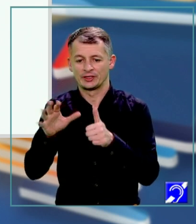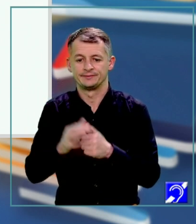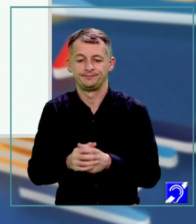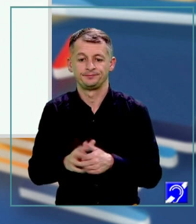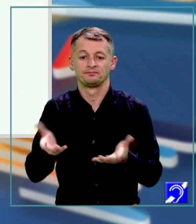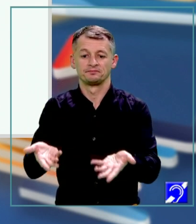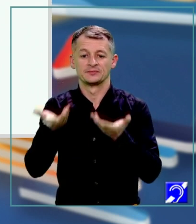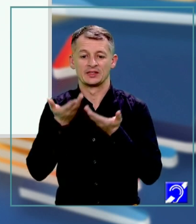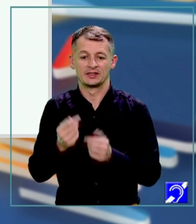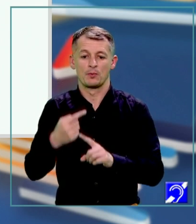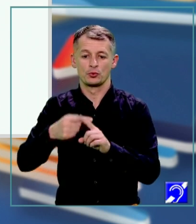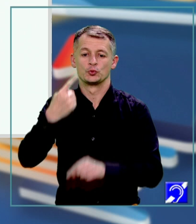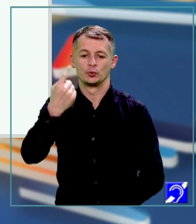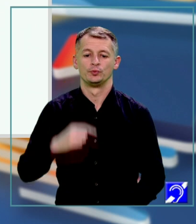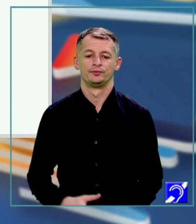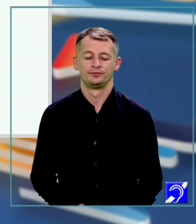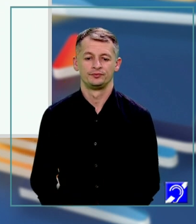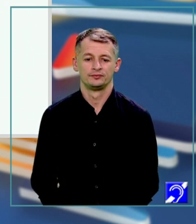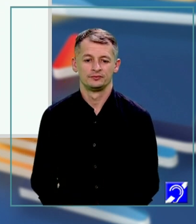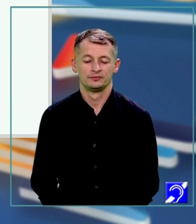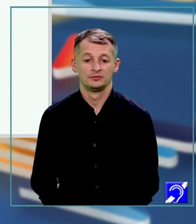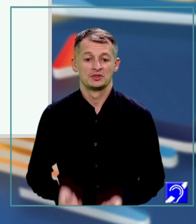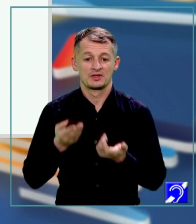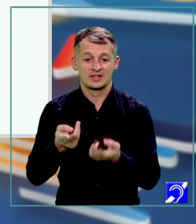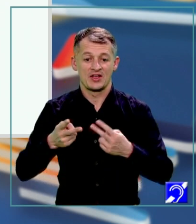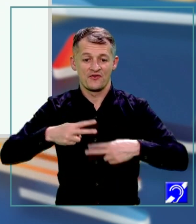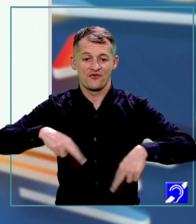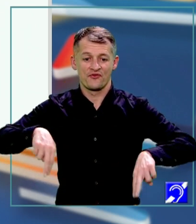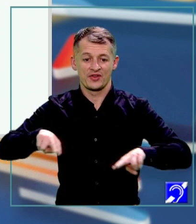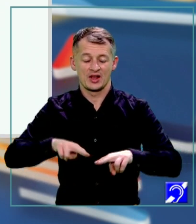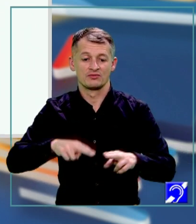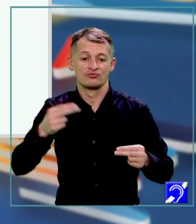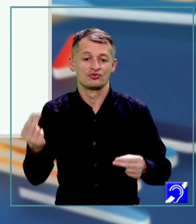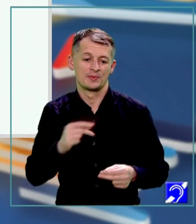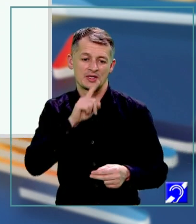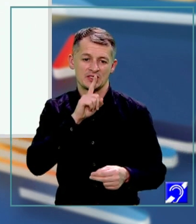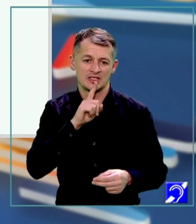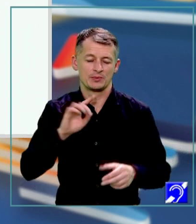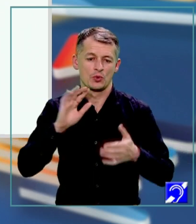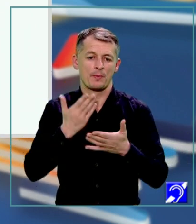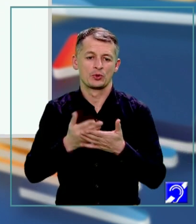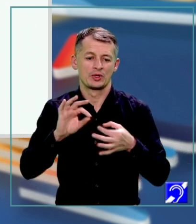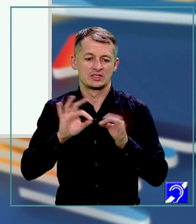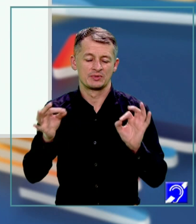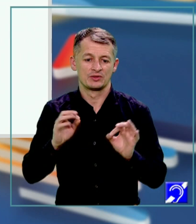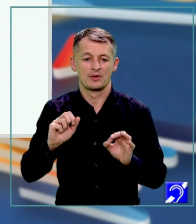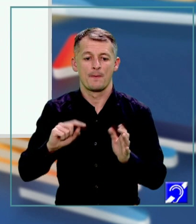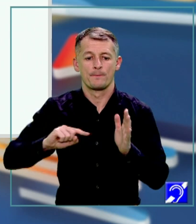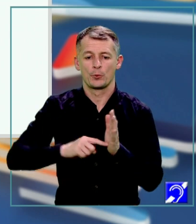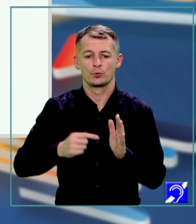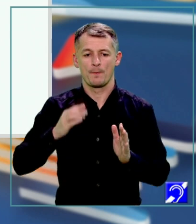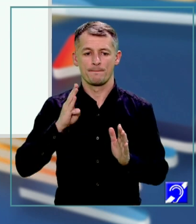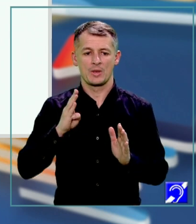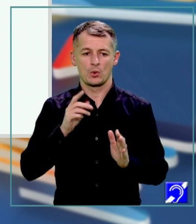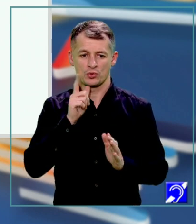ne dă plus 1. Și aceasta este forma cea mai simplă a expresiei. Trecem la punctul B